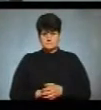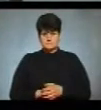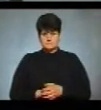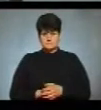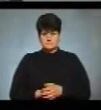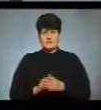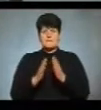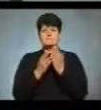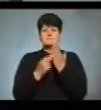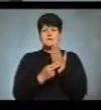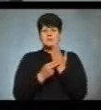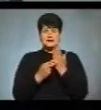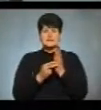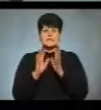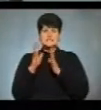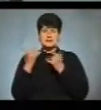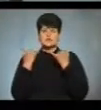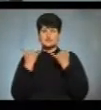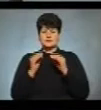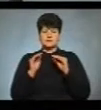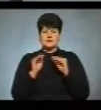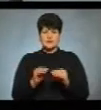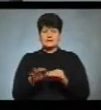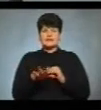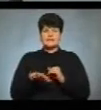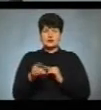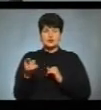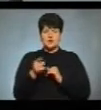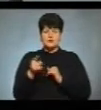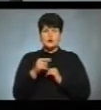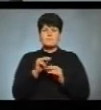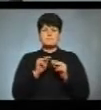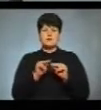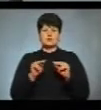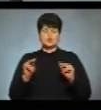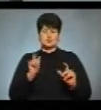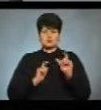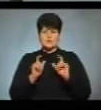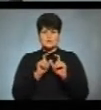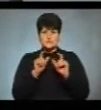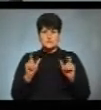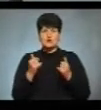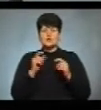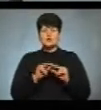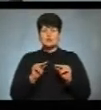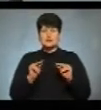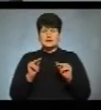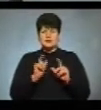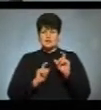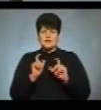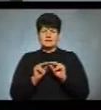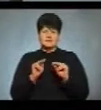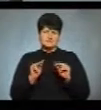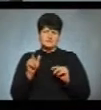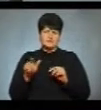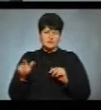Біблійний сад заклали сьогодні на території Тернопільського педагогічного університету. Студенти і викладачі висадили сім видів ялівцю,